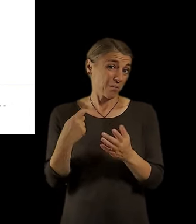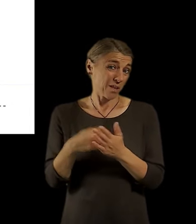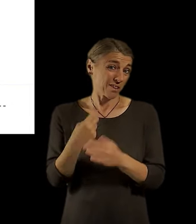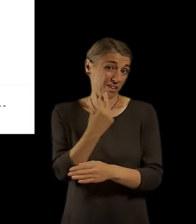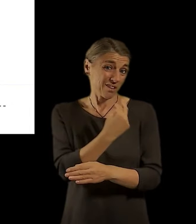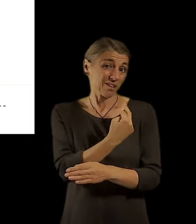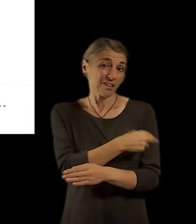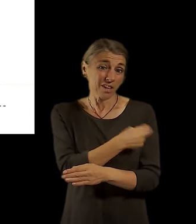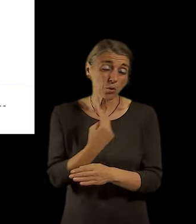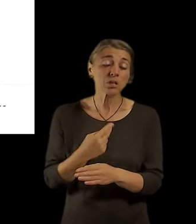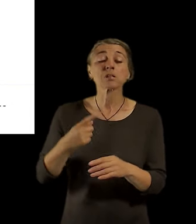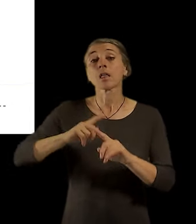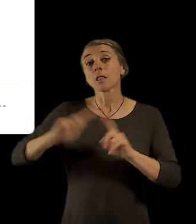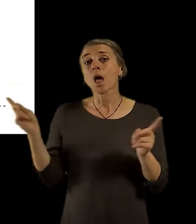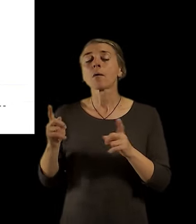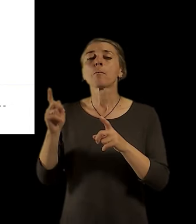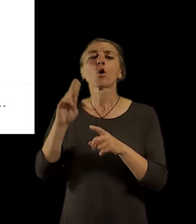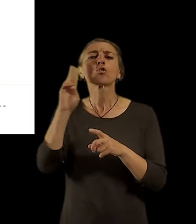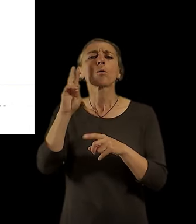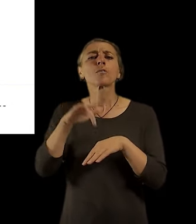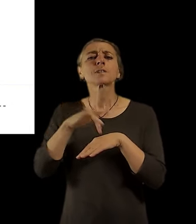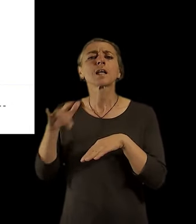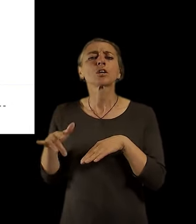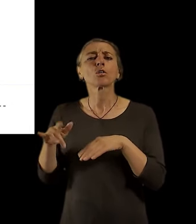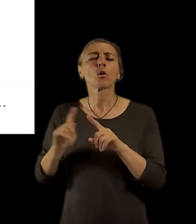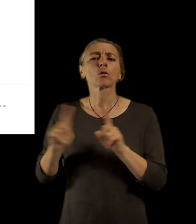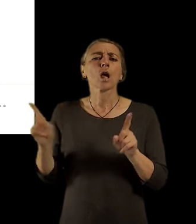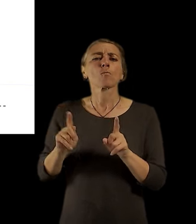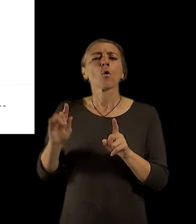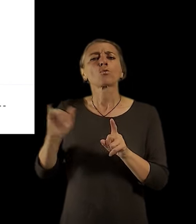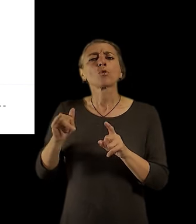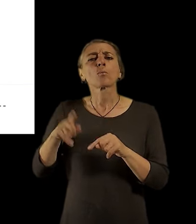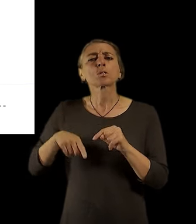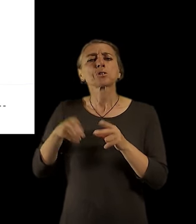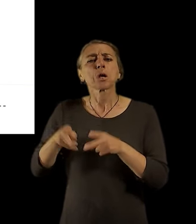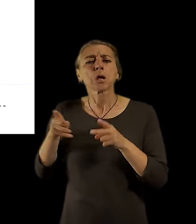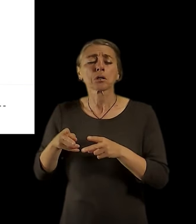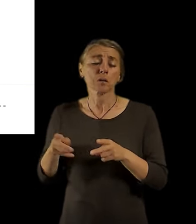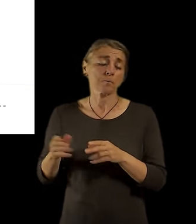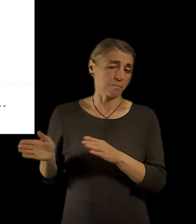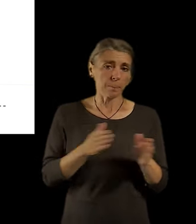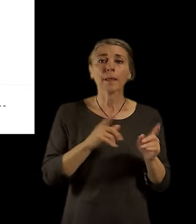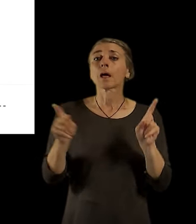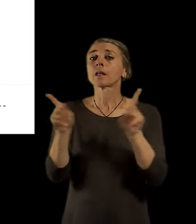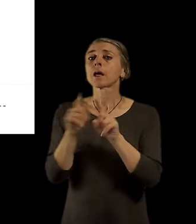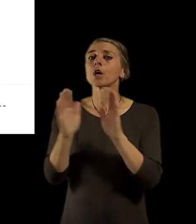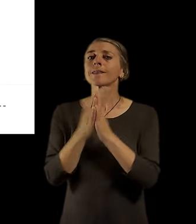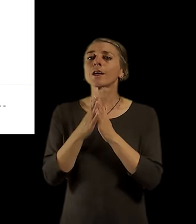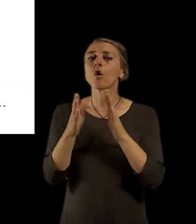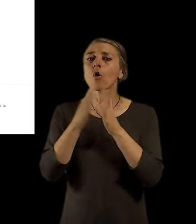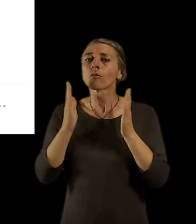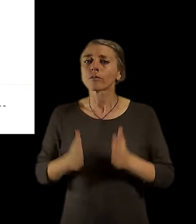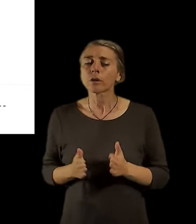v domovech pro seniory nebo v domovech se zvláštním režimem. Kulturní zařízení, jako jsou knihovny nebo kulturně komunitní centra,